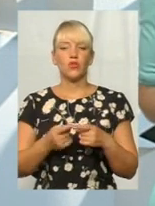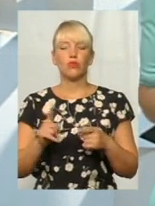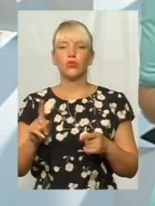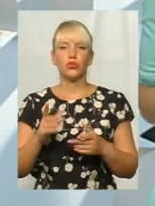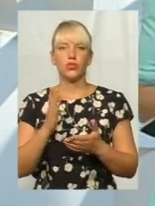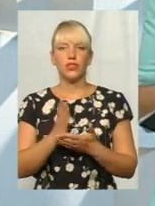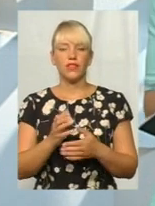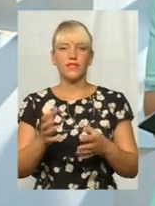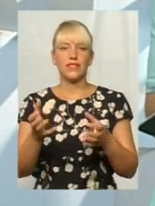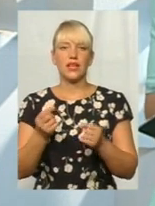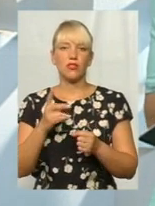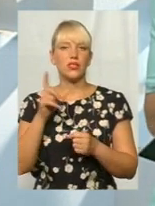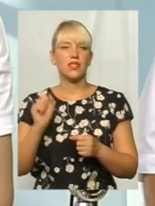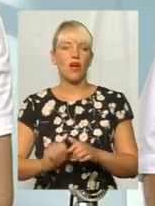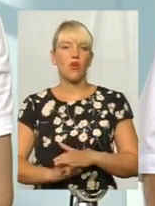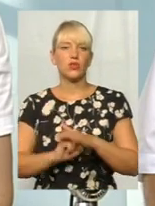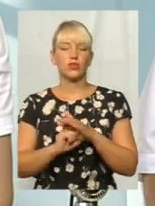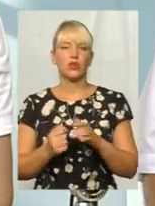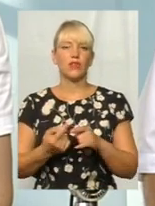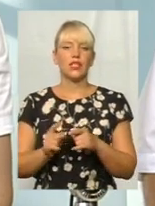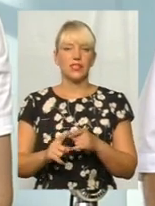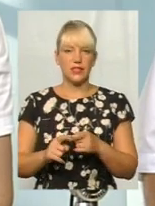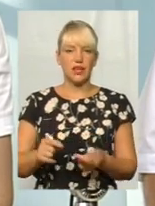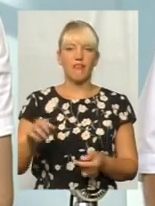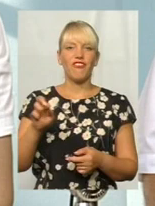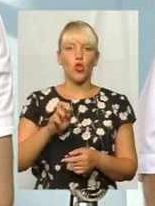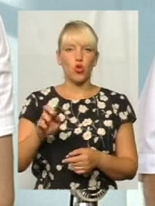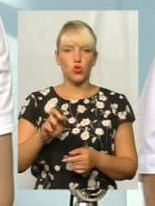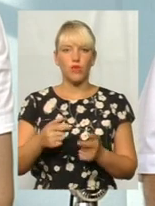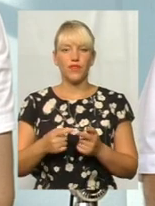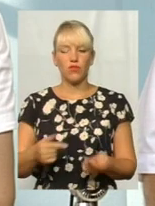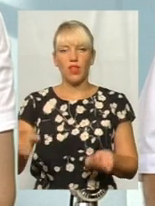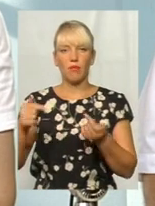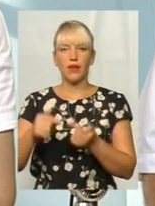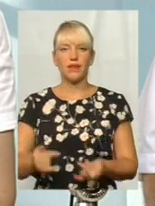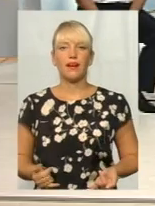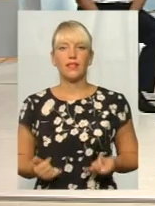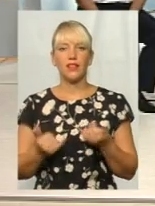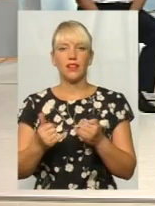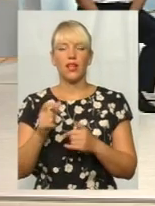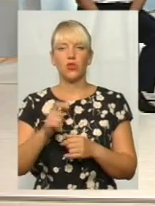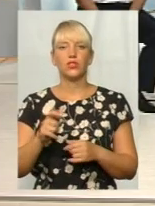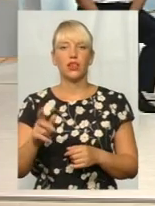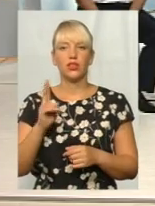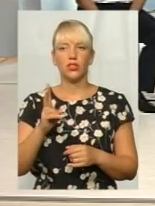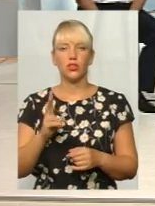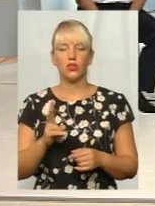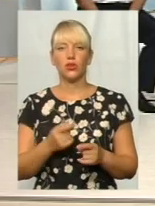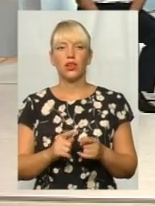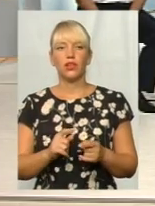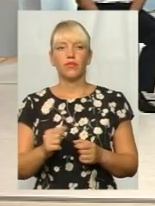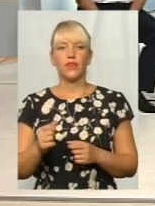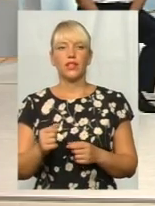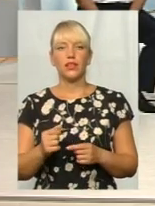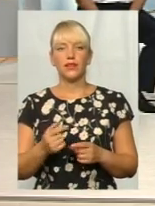взято за основу? Чи ця філософія прийняна для людей, які обв'єдналися в професійній